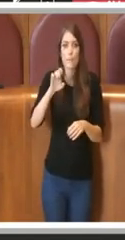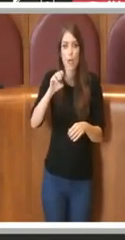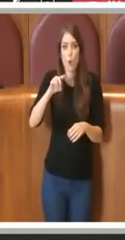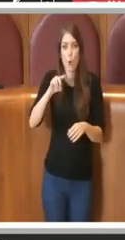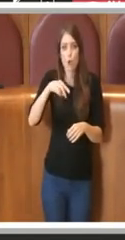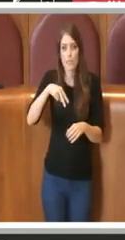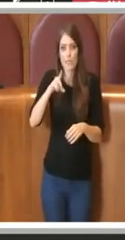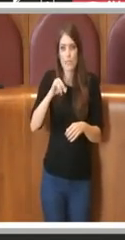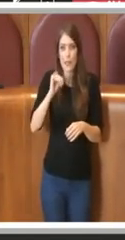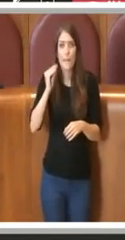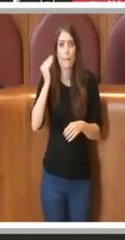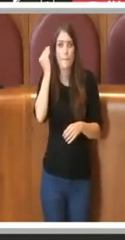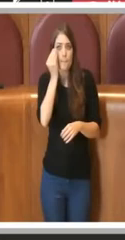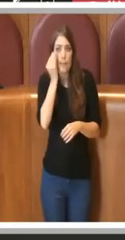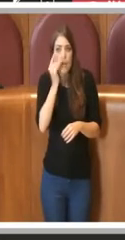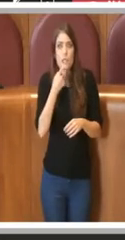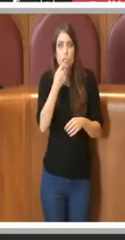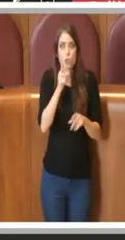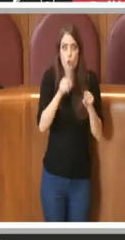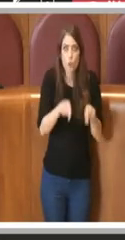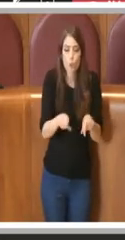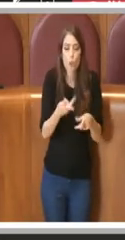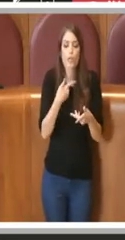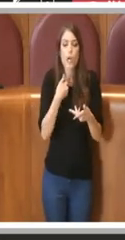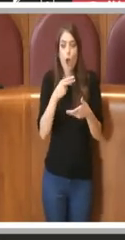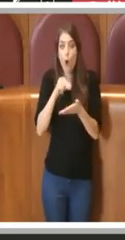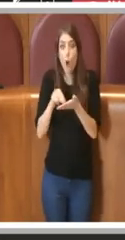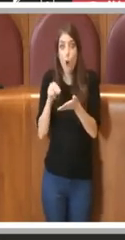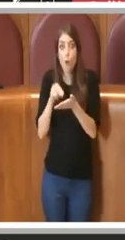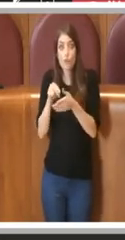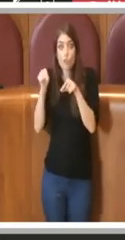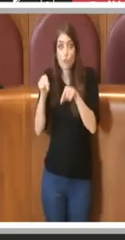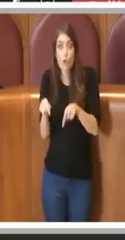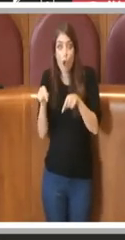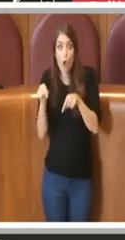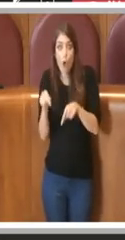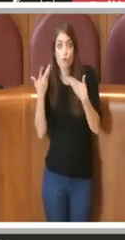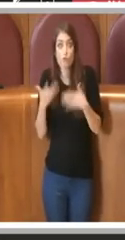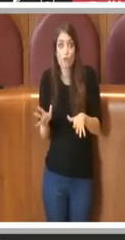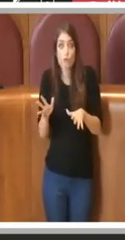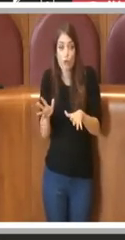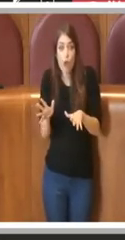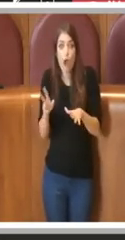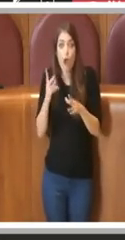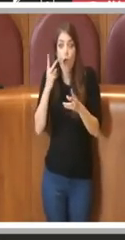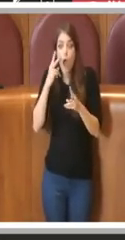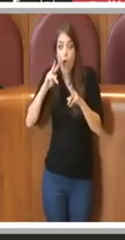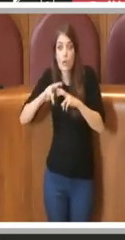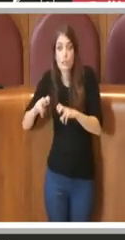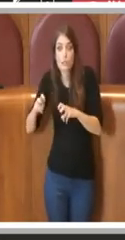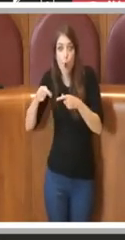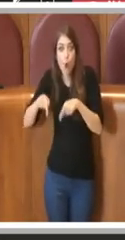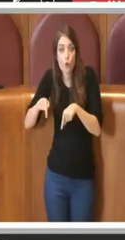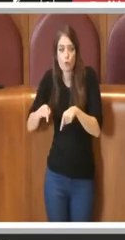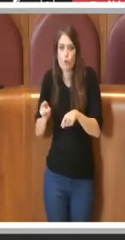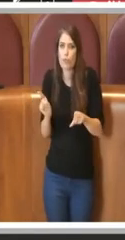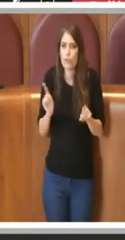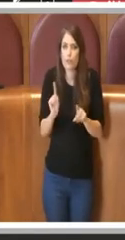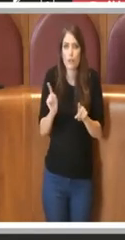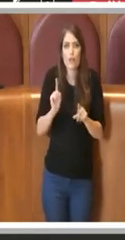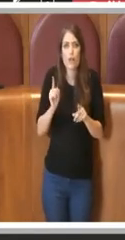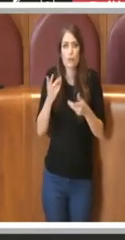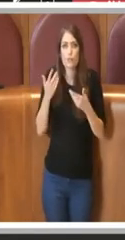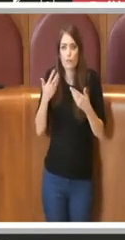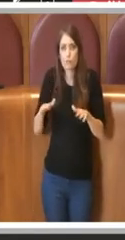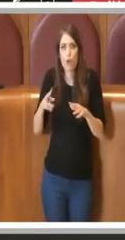dica anche, non sto dicendo che da oggi gli uffici stanno facendo le opportune verifiche, le stanno facendo,